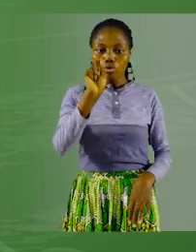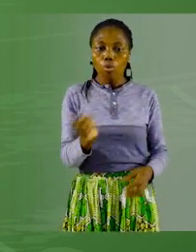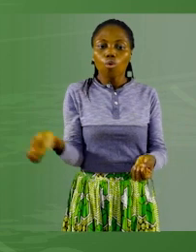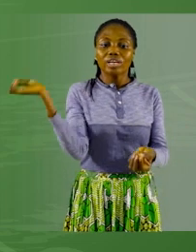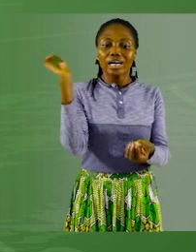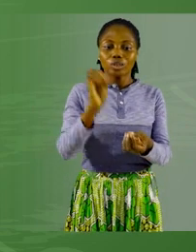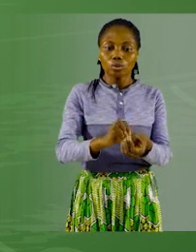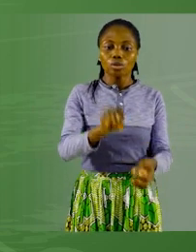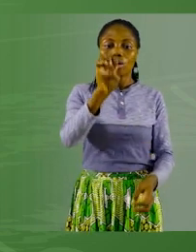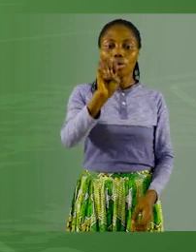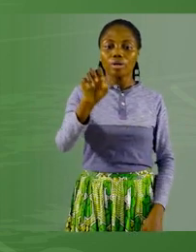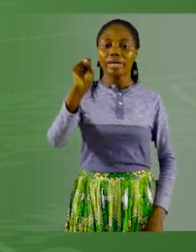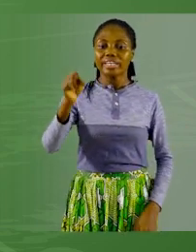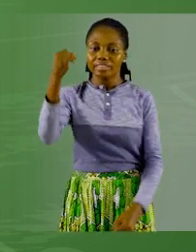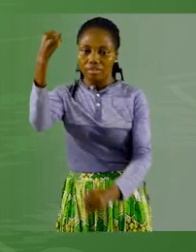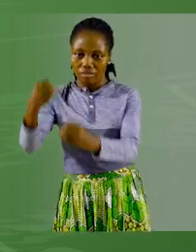à la fin.